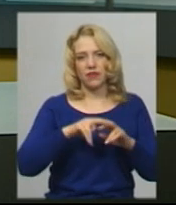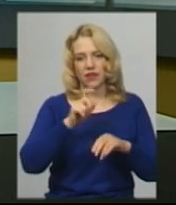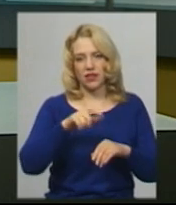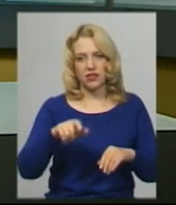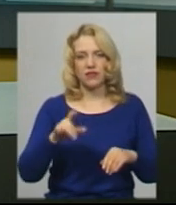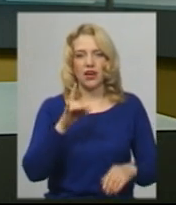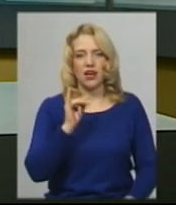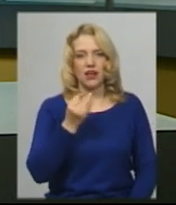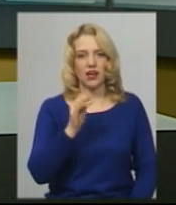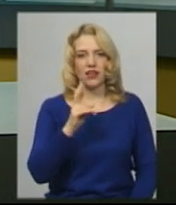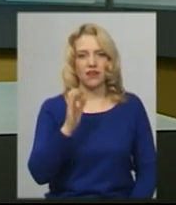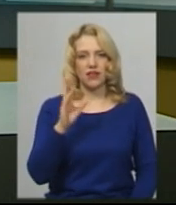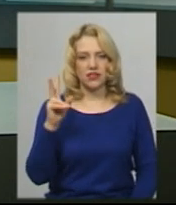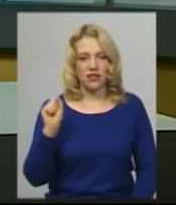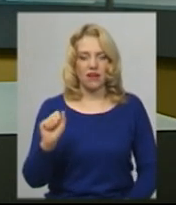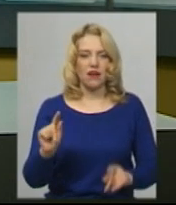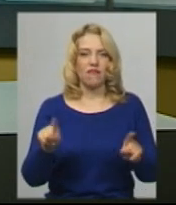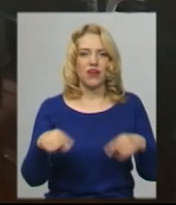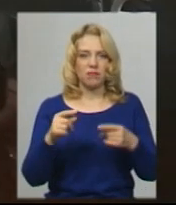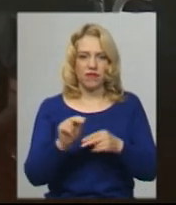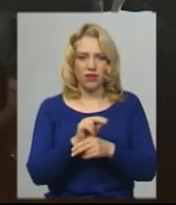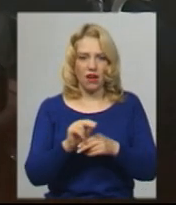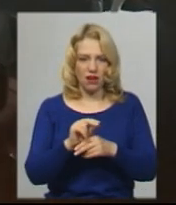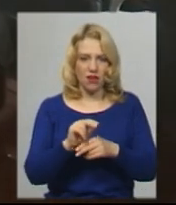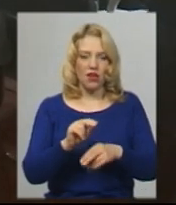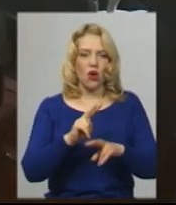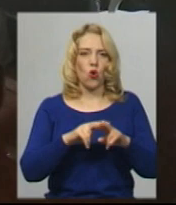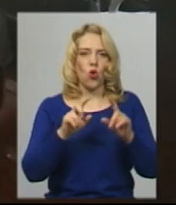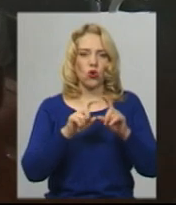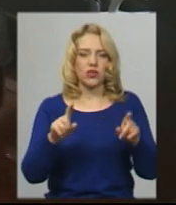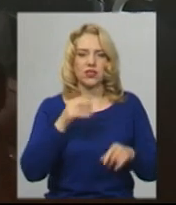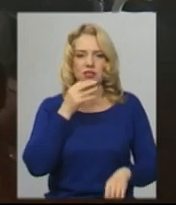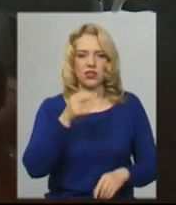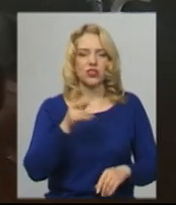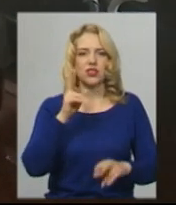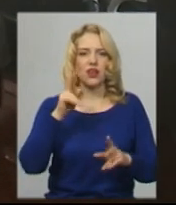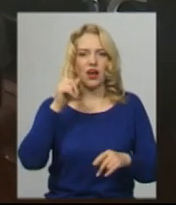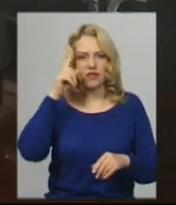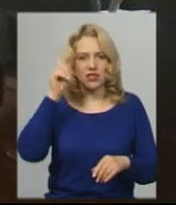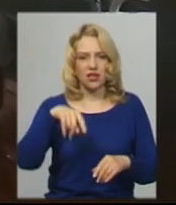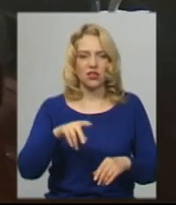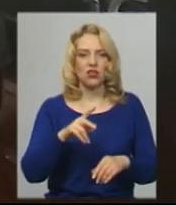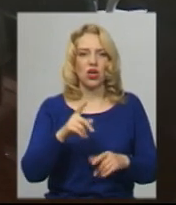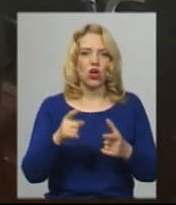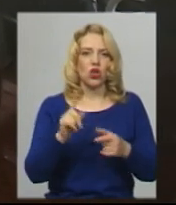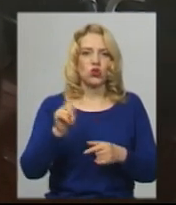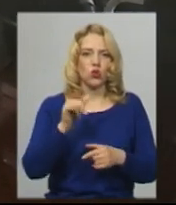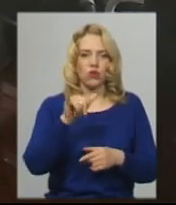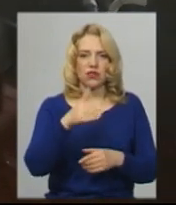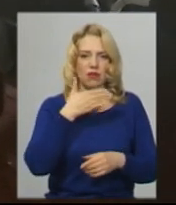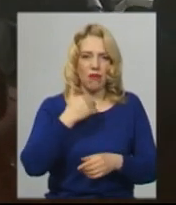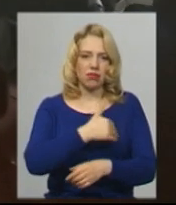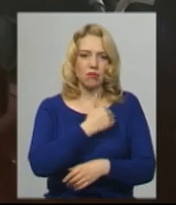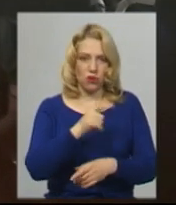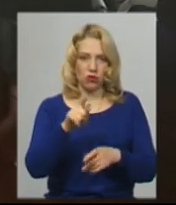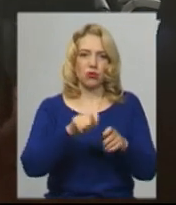виправної колонії – далі у сюжеті. Скажіть, а як ви знаєте, що нема температури, вам її мірять? Як це